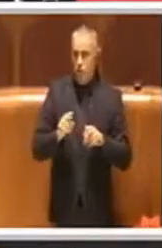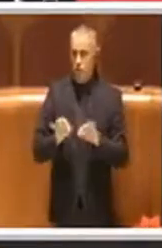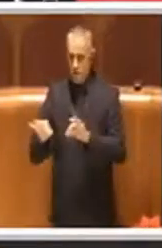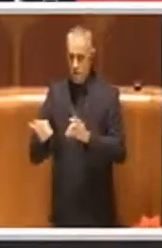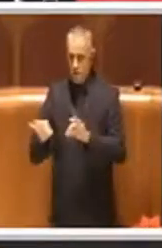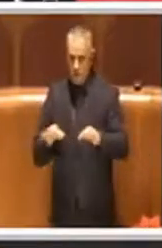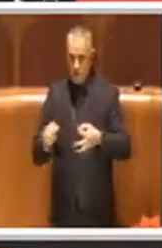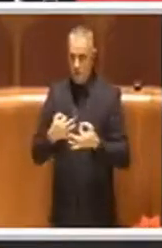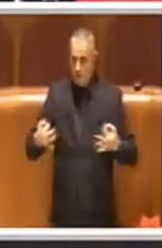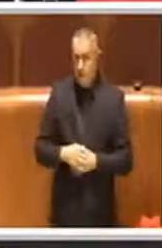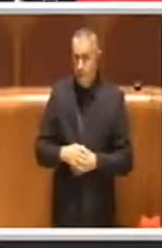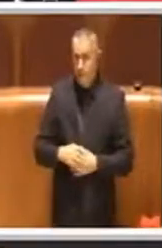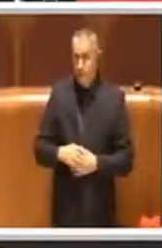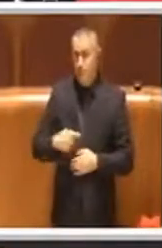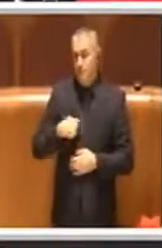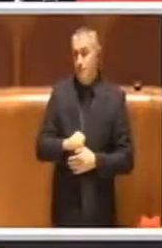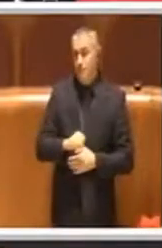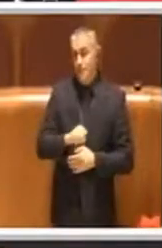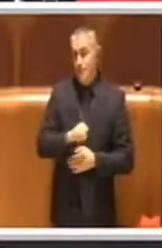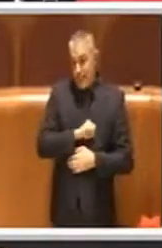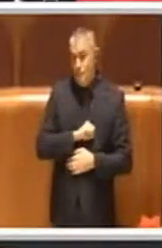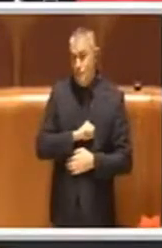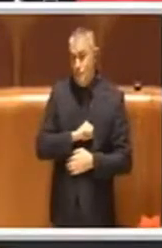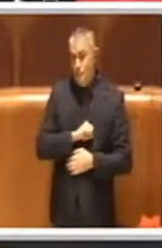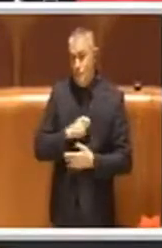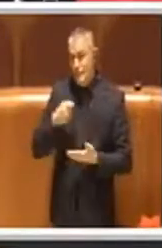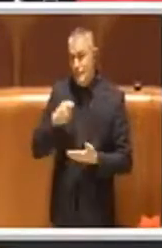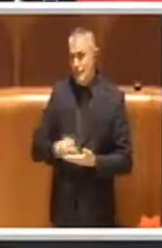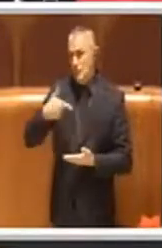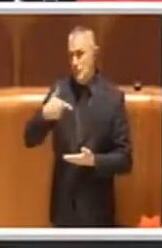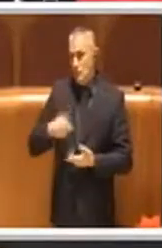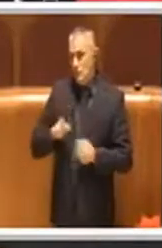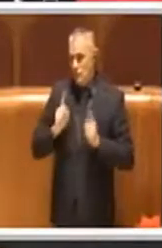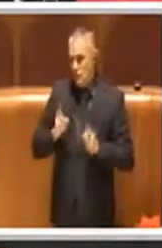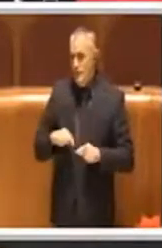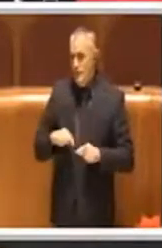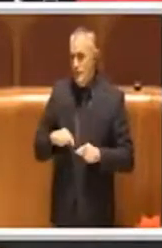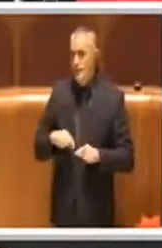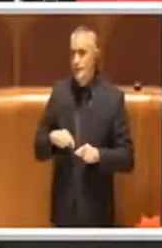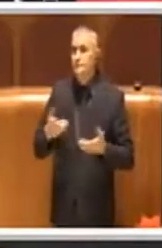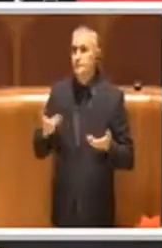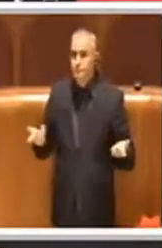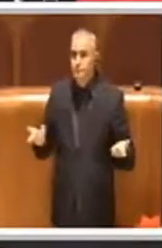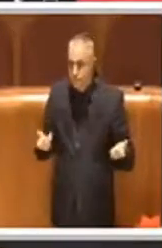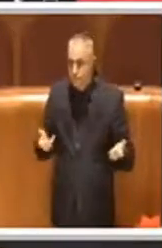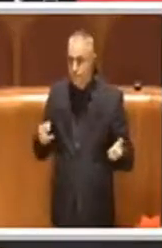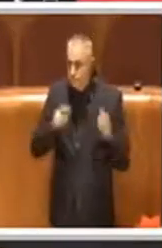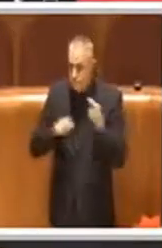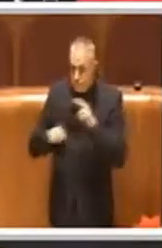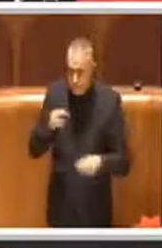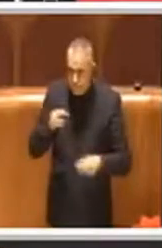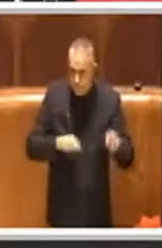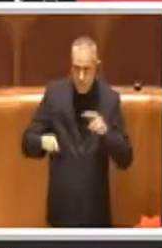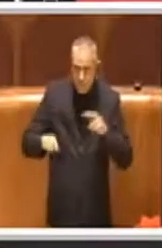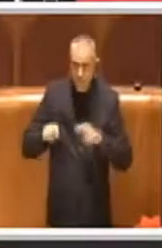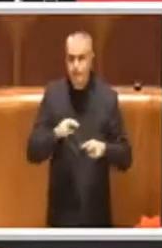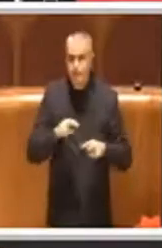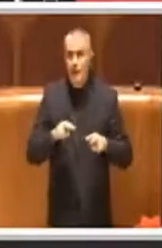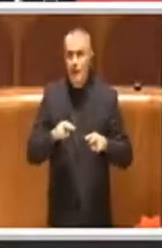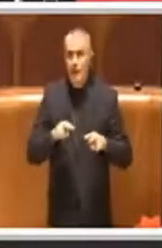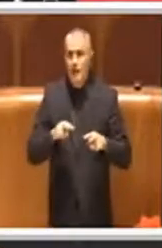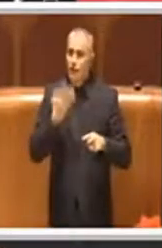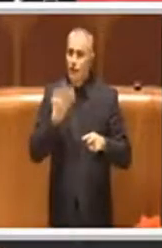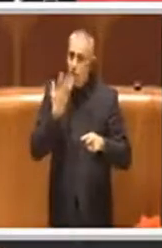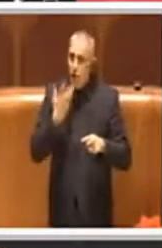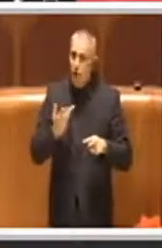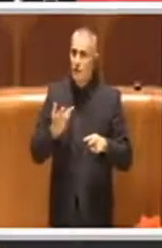credo che sia importante reperire, quindi con questo atto diamo